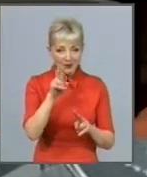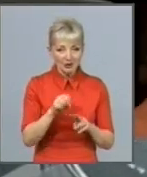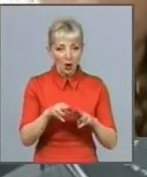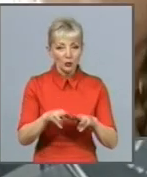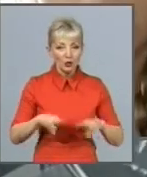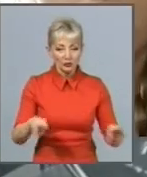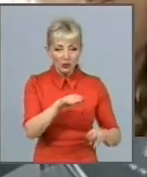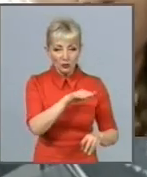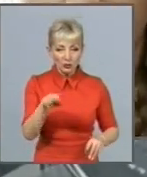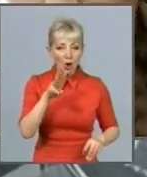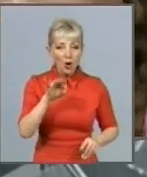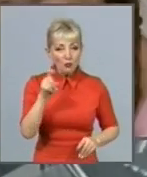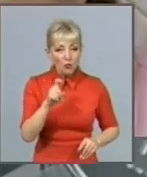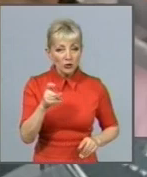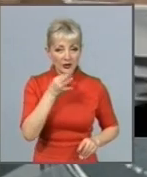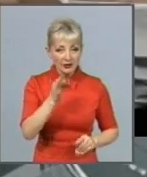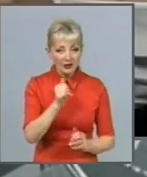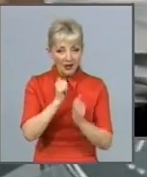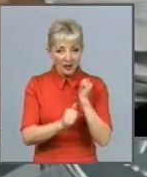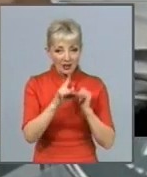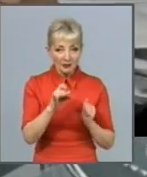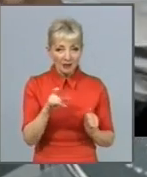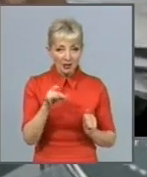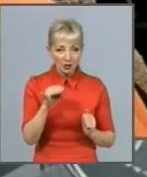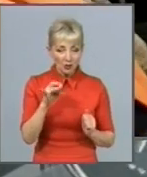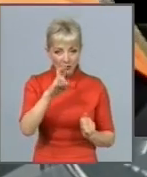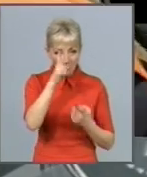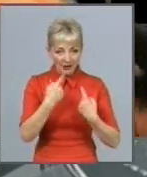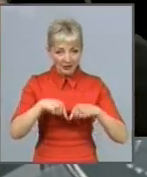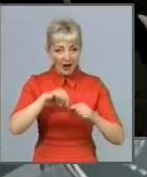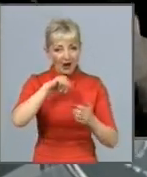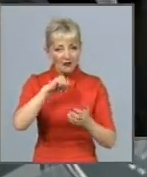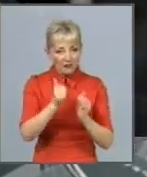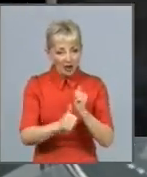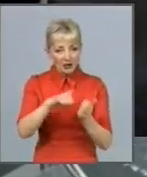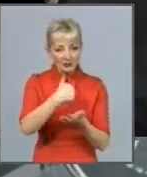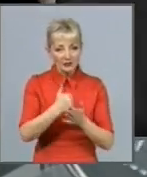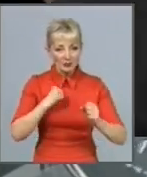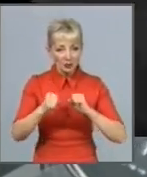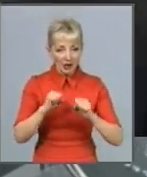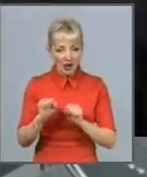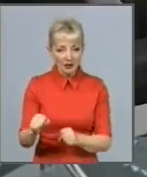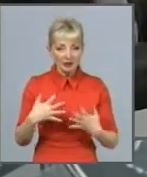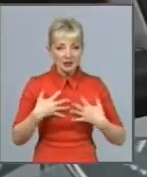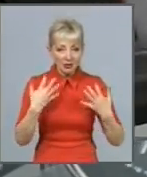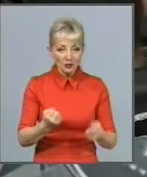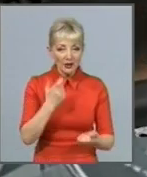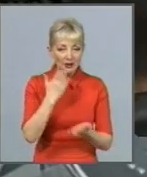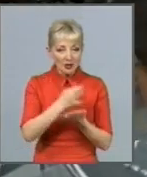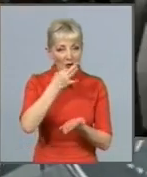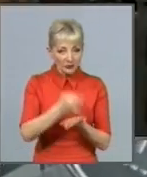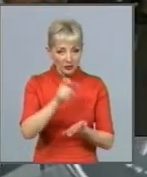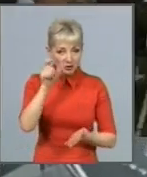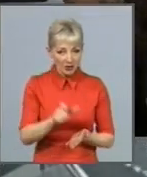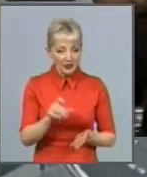запевняють, що в кожному регіоні держави, в кожному департаменті охорони здоров'я є відповідальна особа. Також визначено маршрут